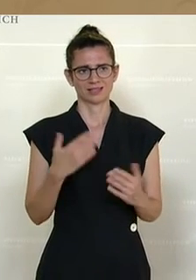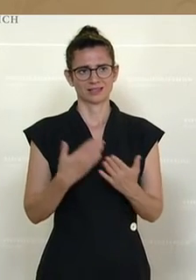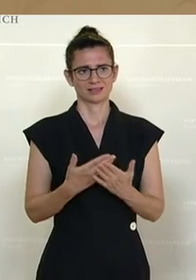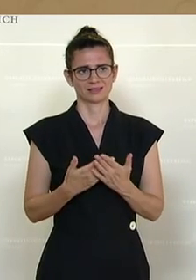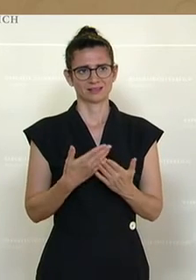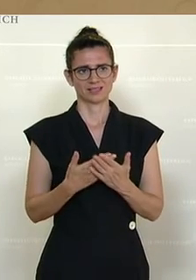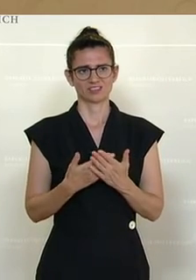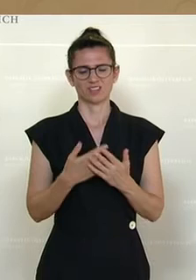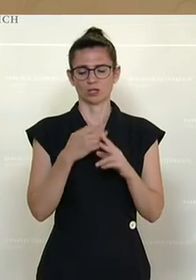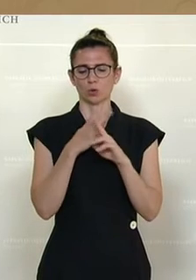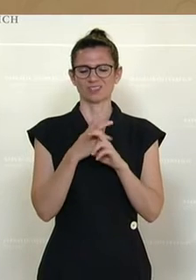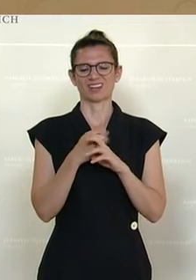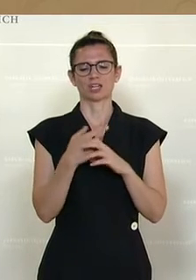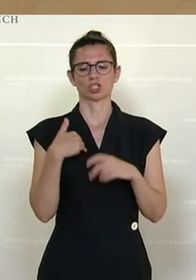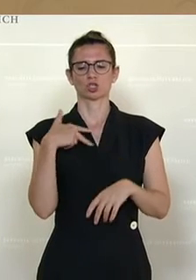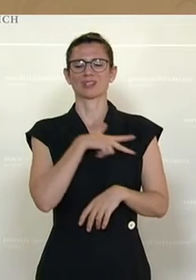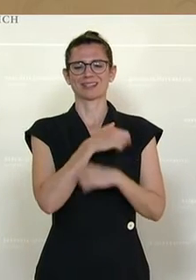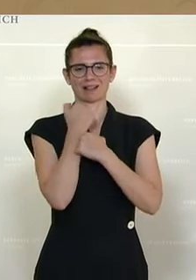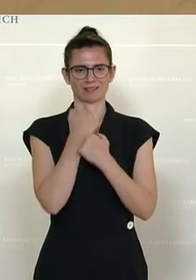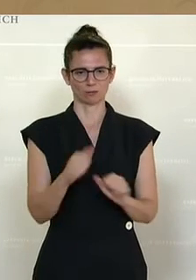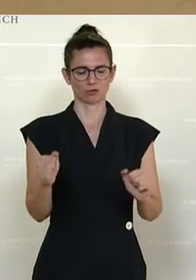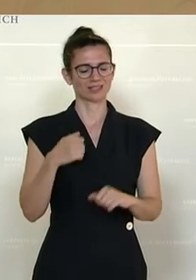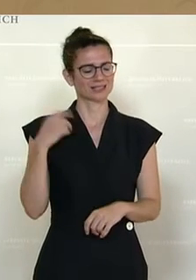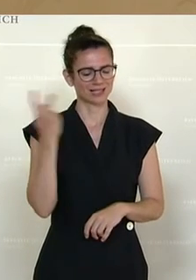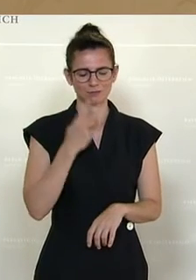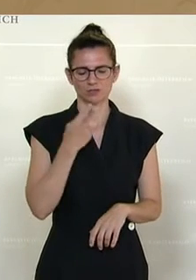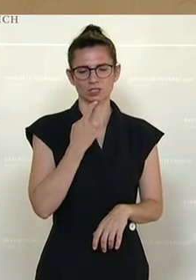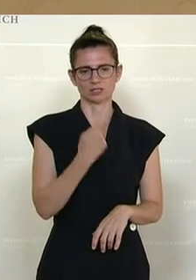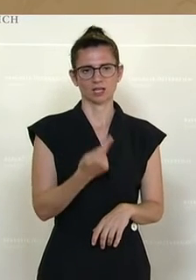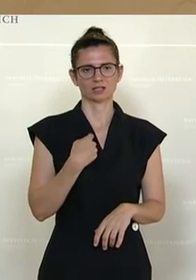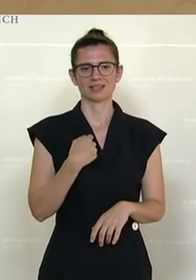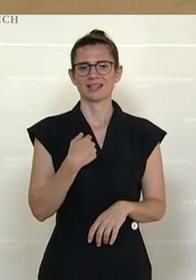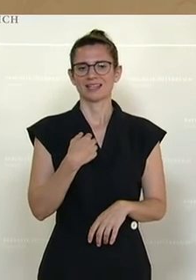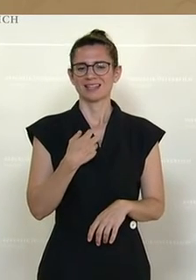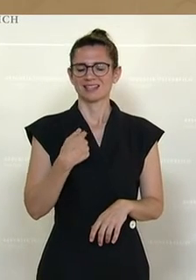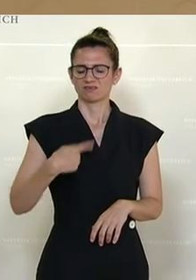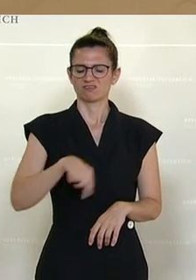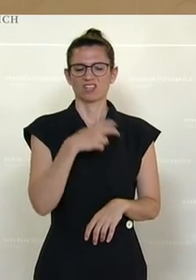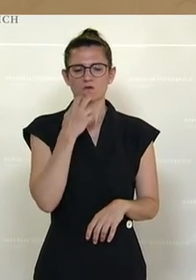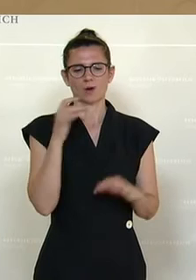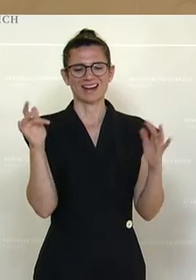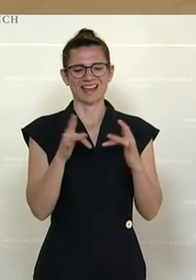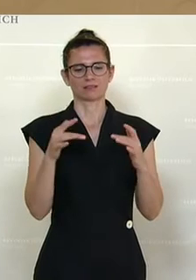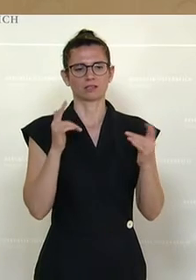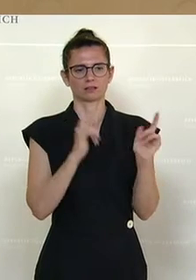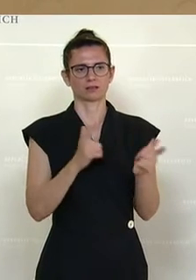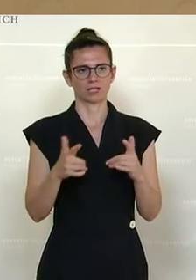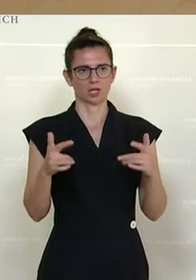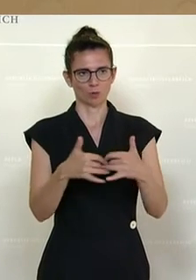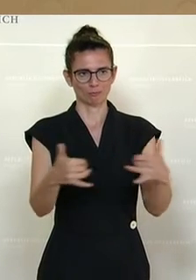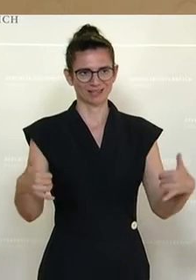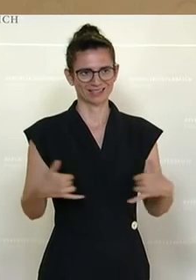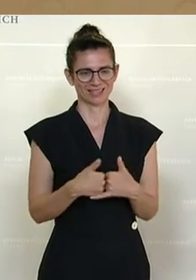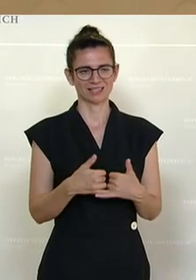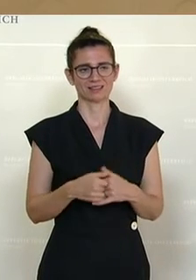die österreichische Sozialdemokratie selbstverständlich zu einem Antiterrorpaket, geschätzte Damen und Herren. Aber es ist